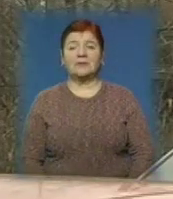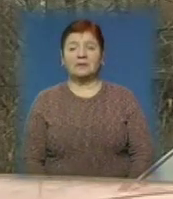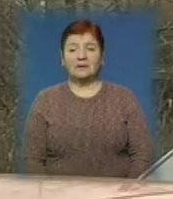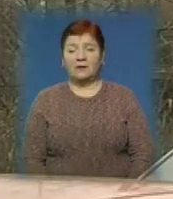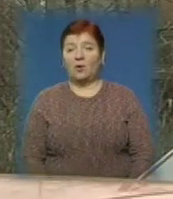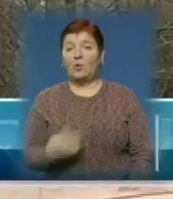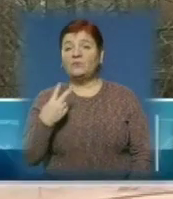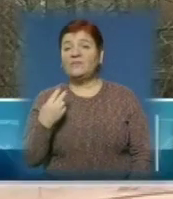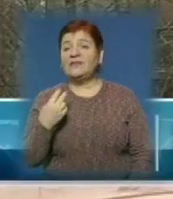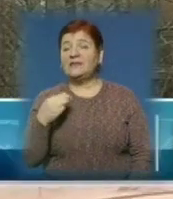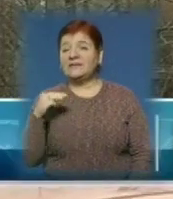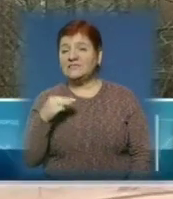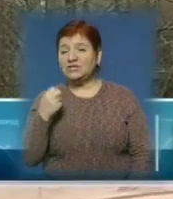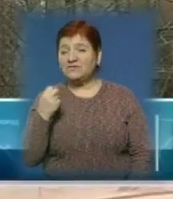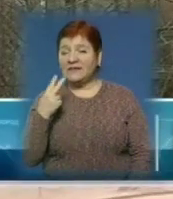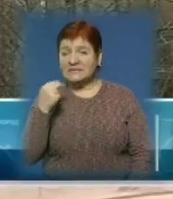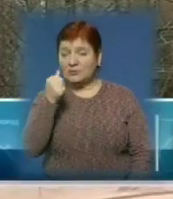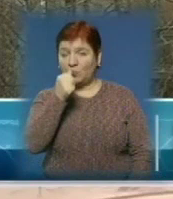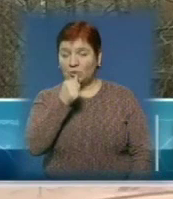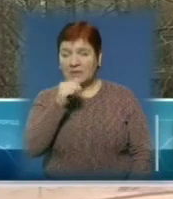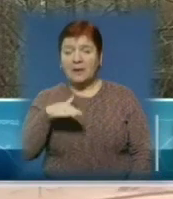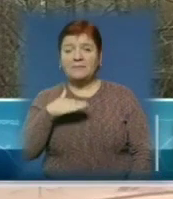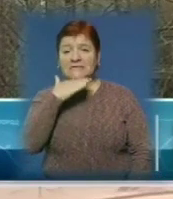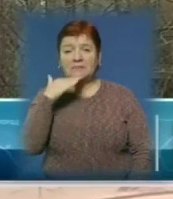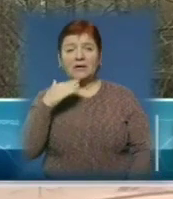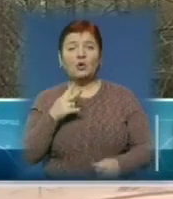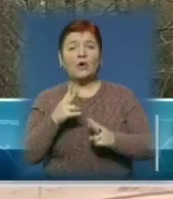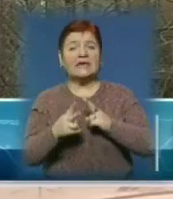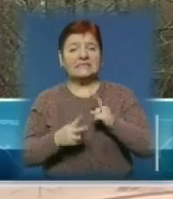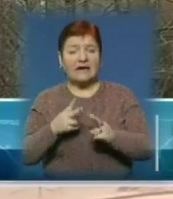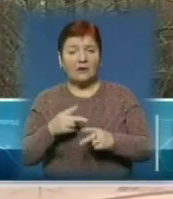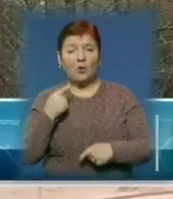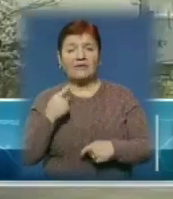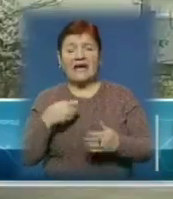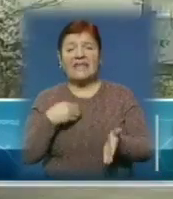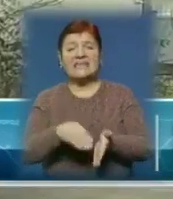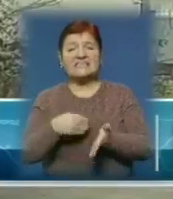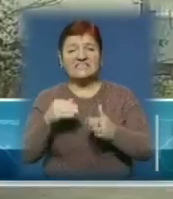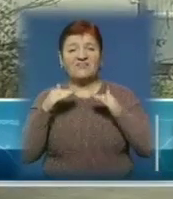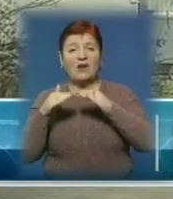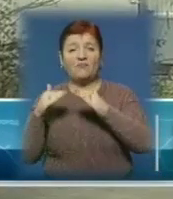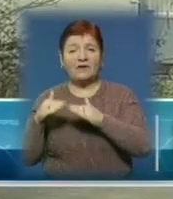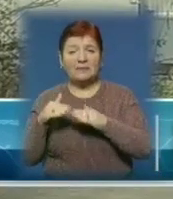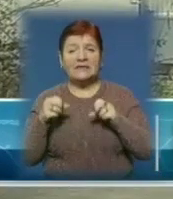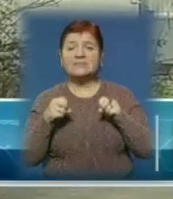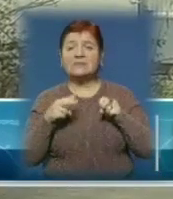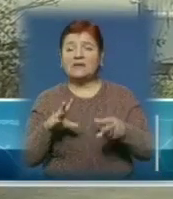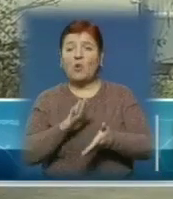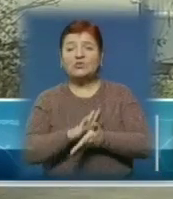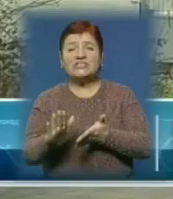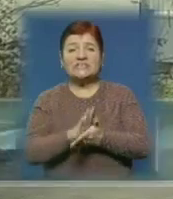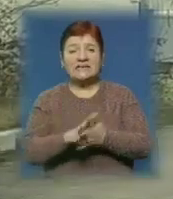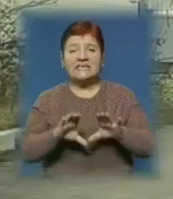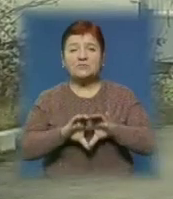У 2012-му році після численних скарг місцевих жителів одна зі свиноферм села Чопівці закупила спеціальні очисні споруди,